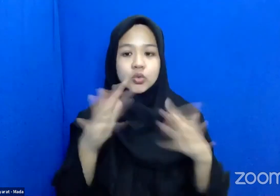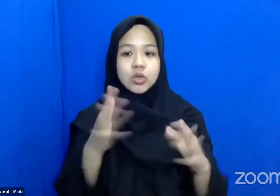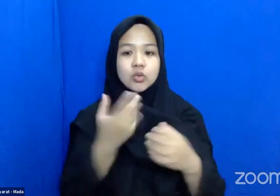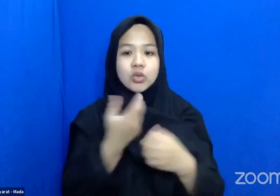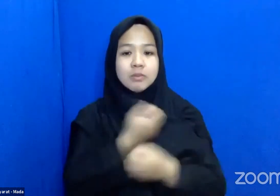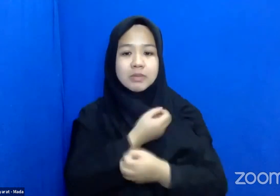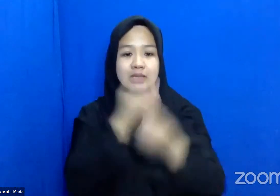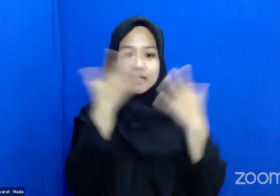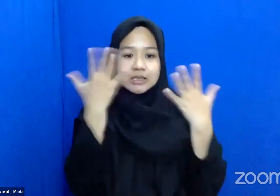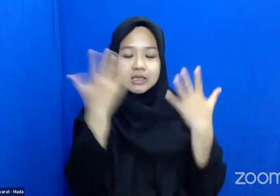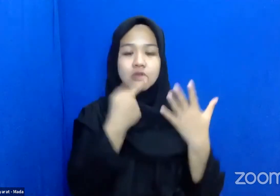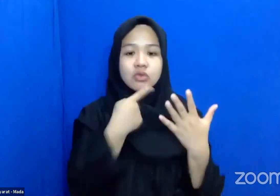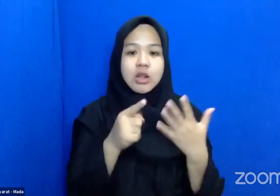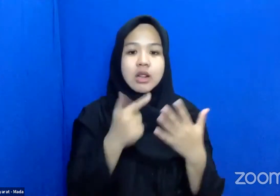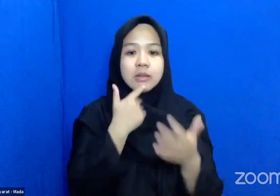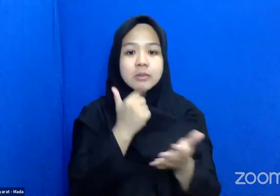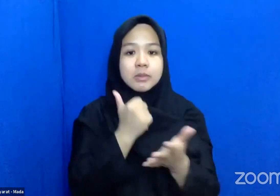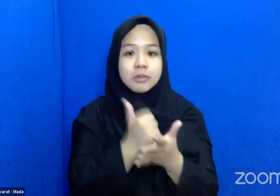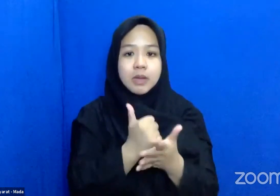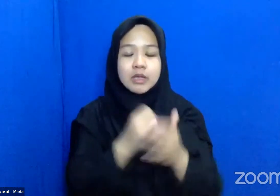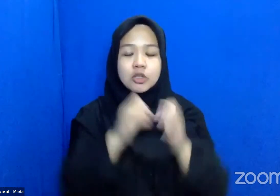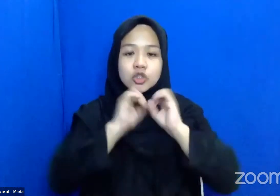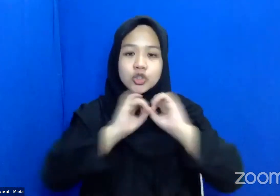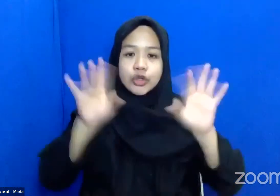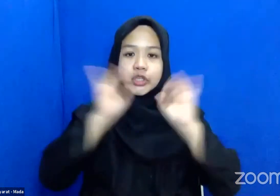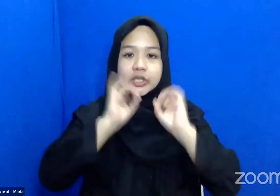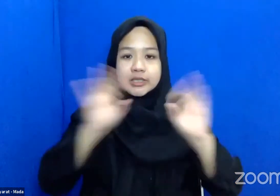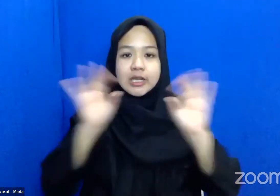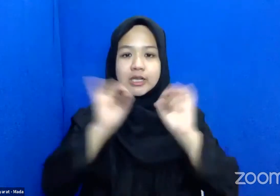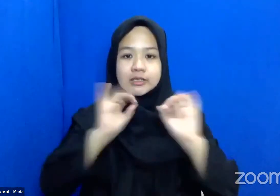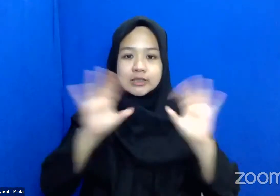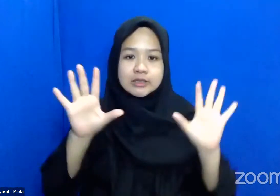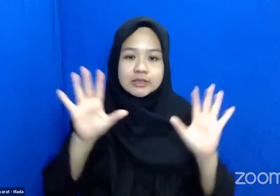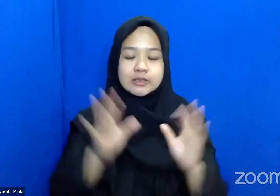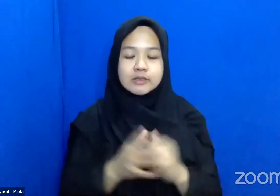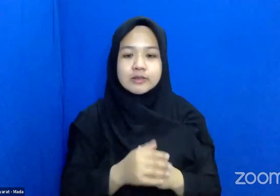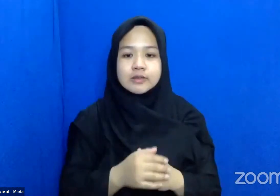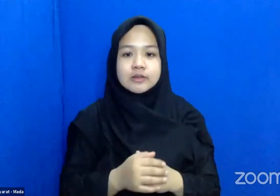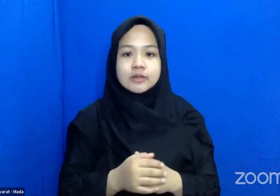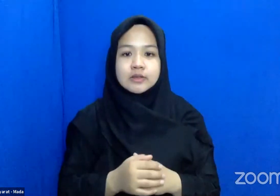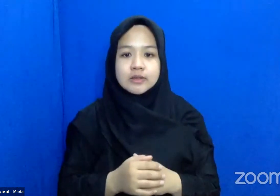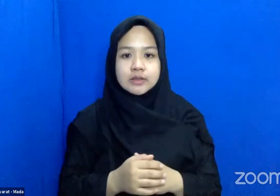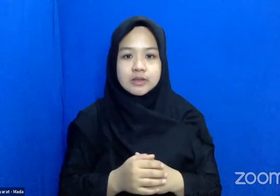Berkaitan Dengan Sebaik Sebaiknya Negara Sosialisasi Juga Tentang Imposif Dan